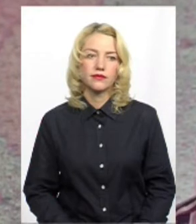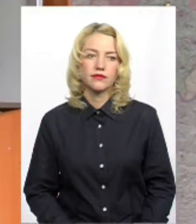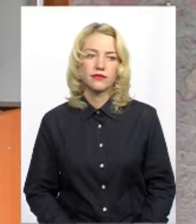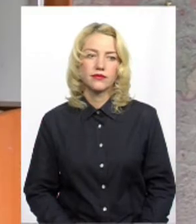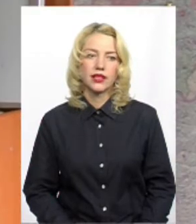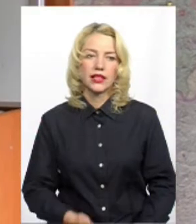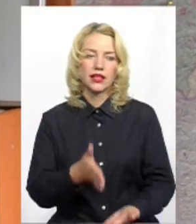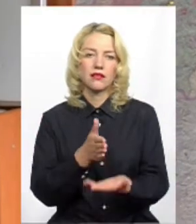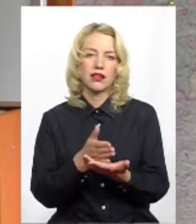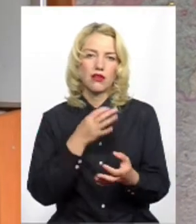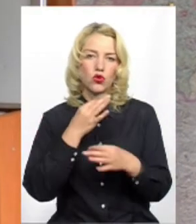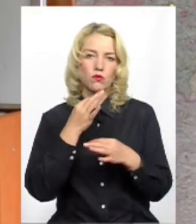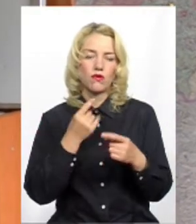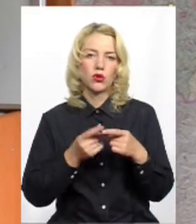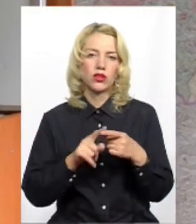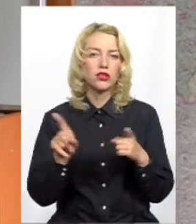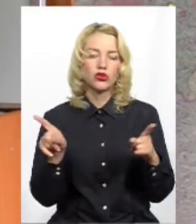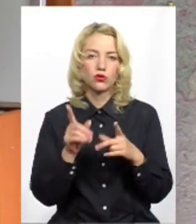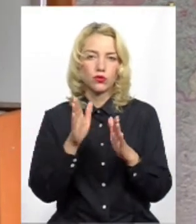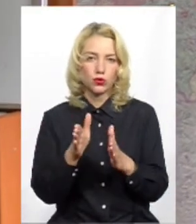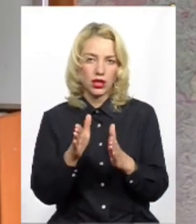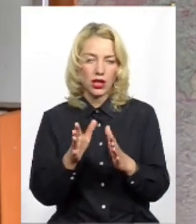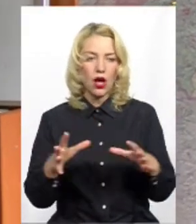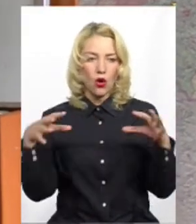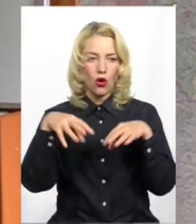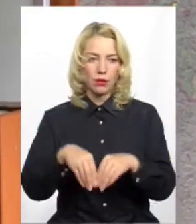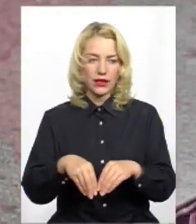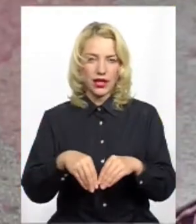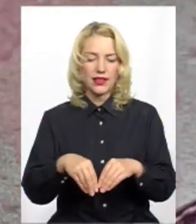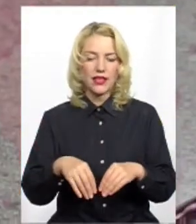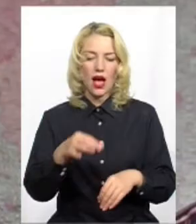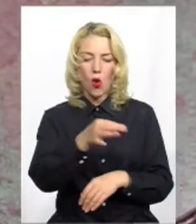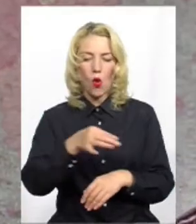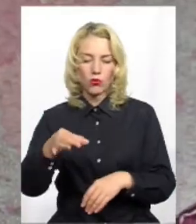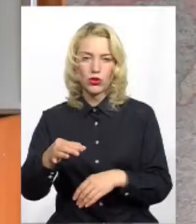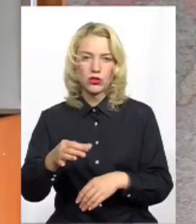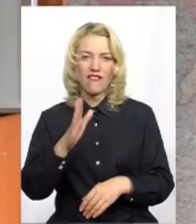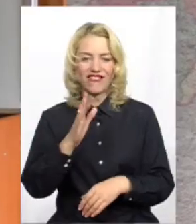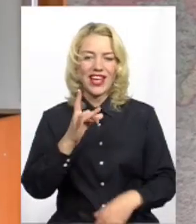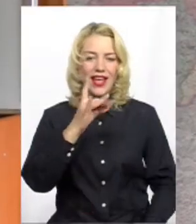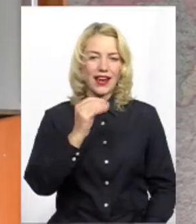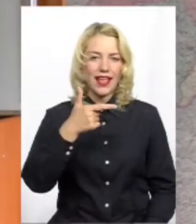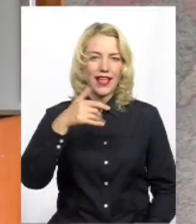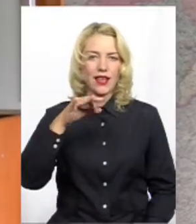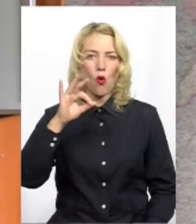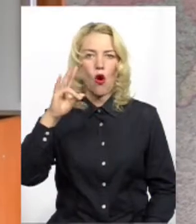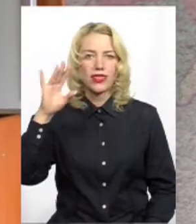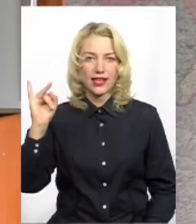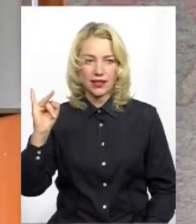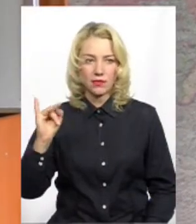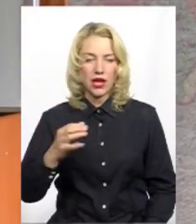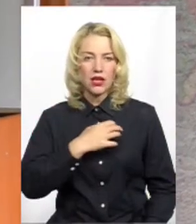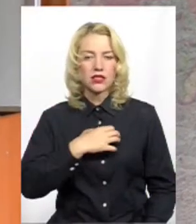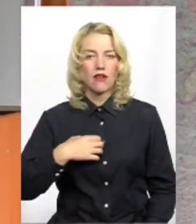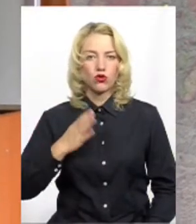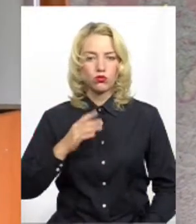Є розмови про те, що буде об'єднання областей в регіони. Славутчина пиниться взагалі десь в